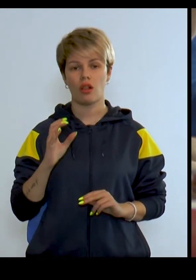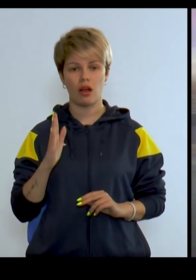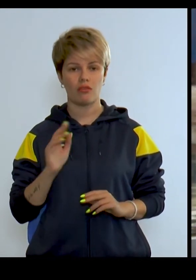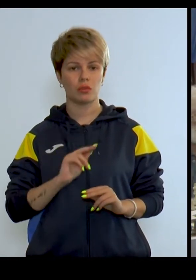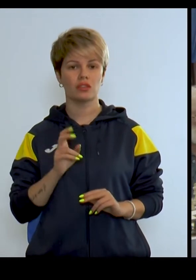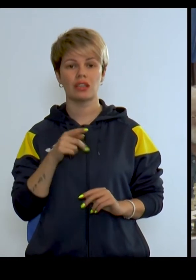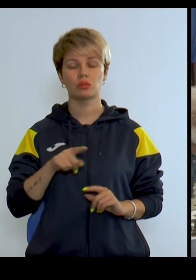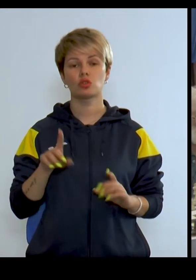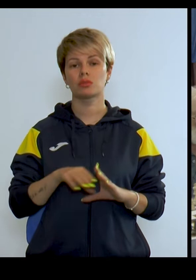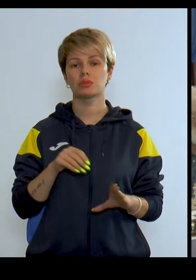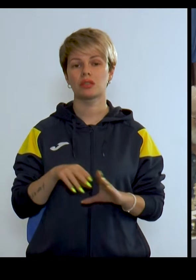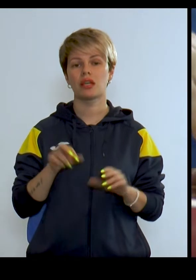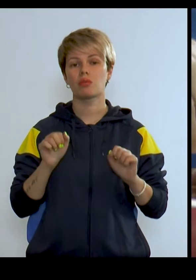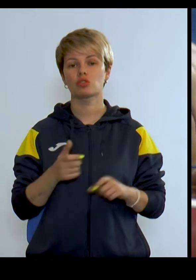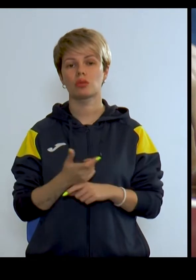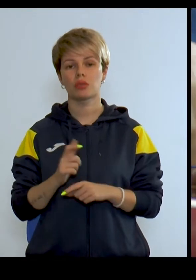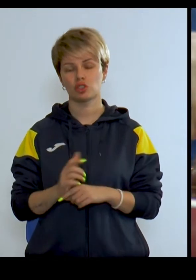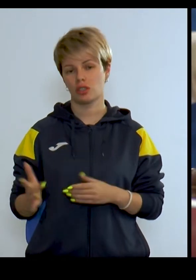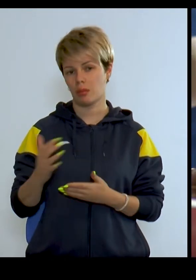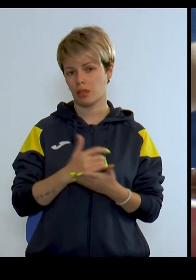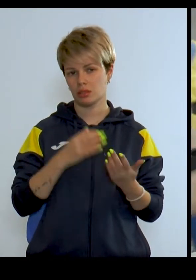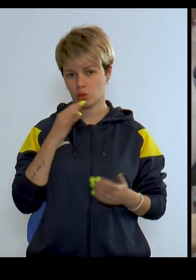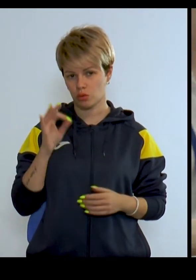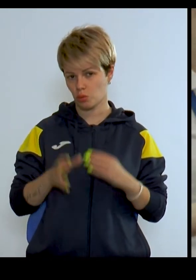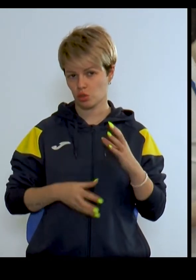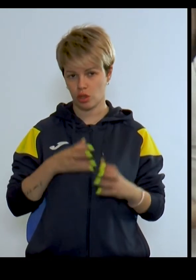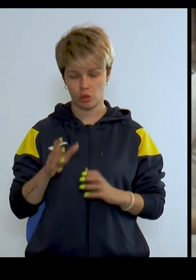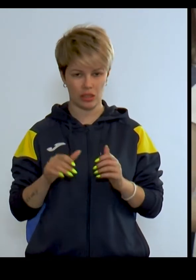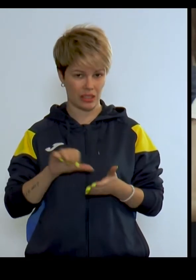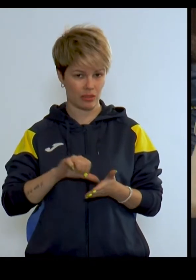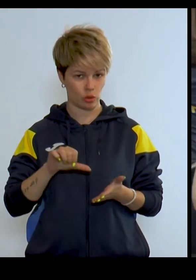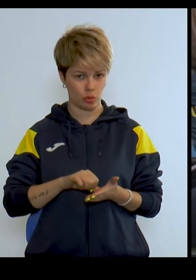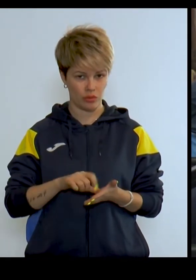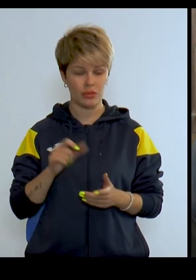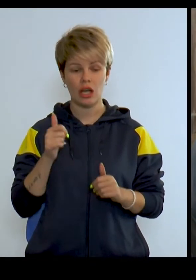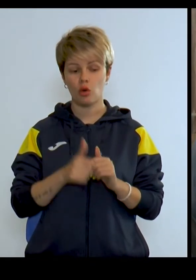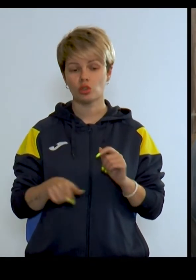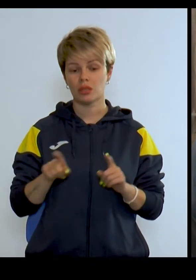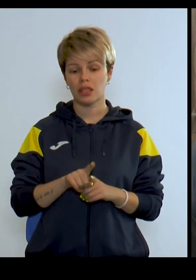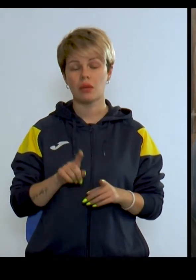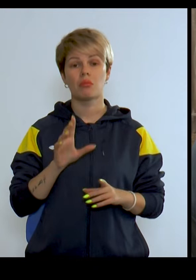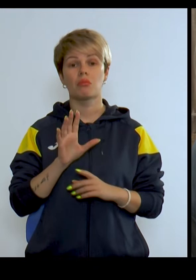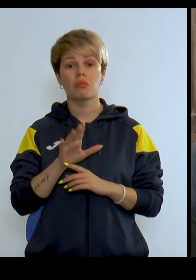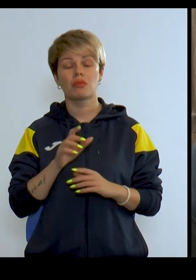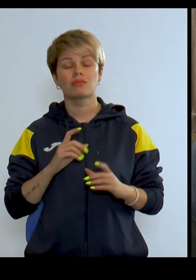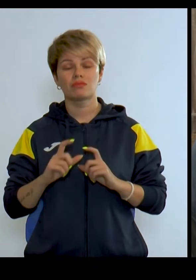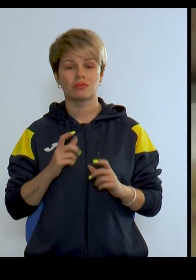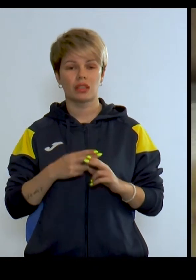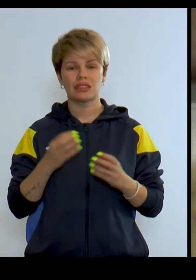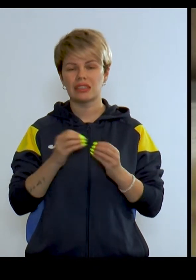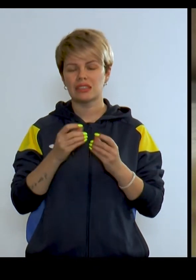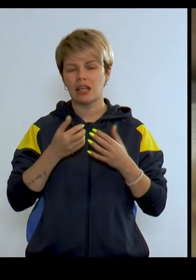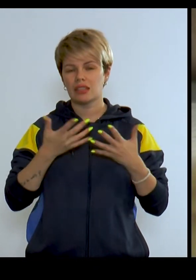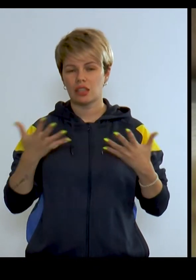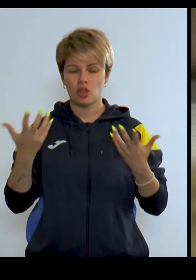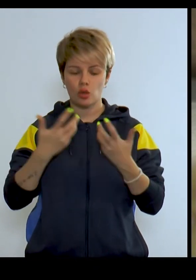Ніколаєв працював над тим, щоб збірна якомога більше набралася досвіду міжнародних виступів. За кожним таким ходом приховані десятки